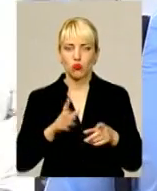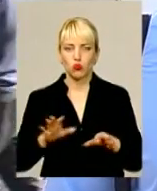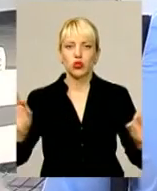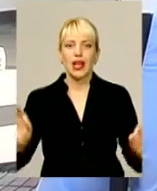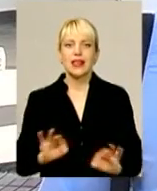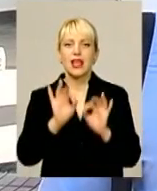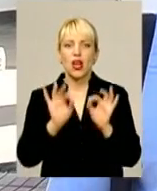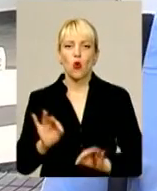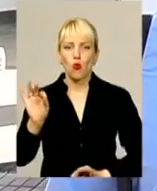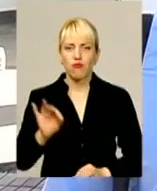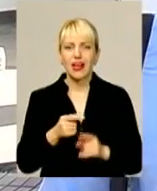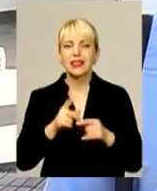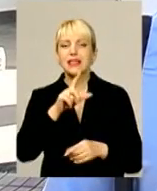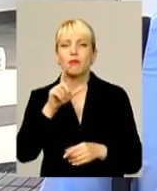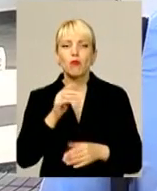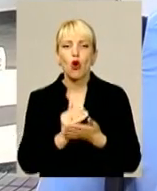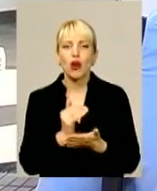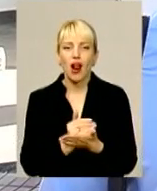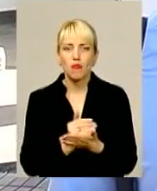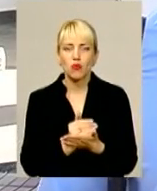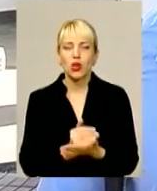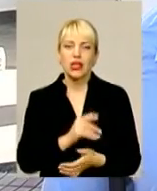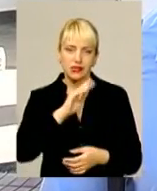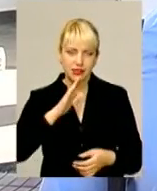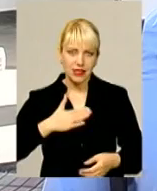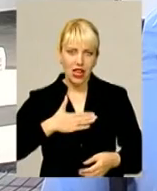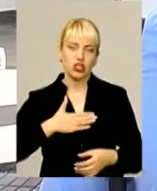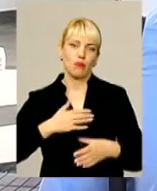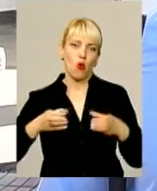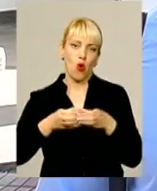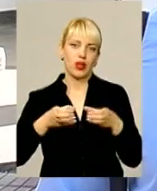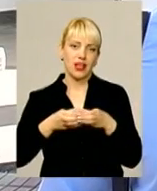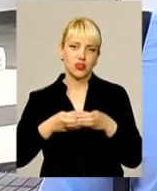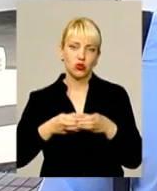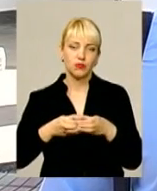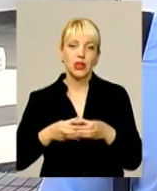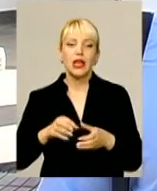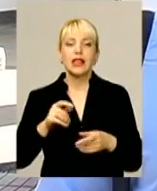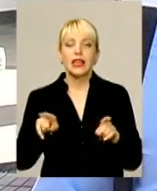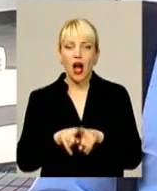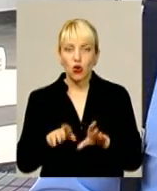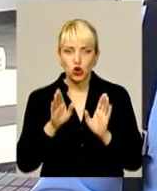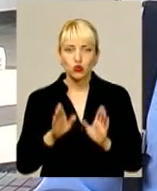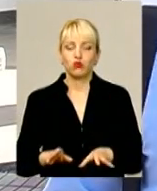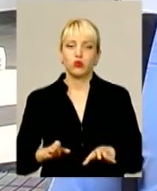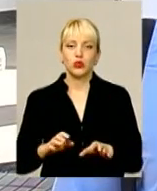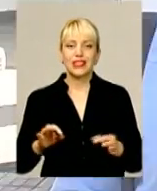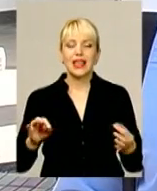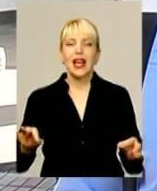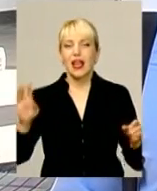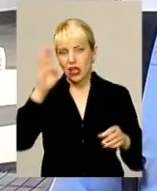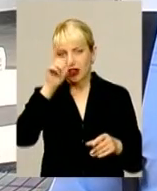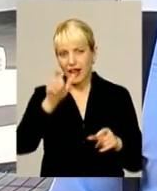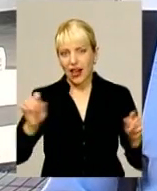безпосередньо програму вже з нашим симфонічним оркестром. Також буде диригент з Аргентини